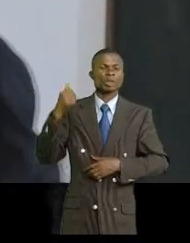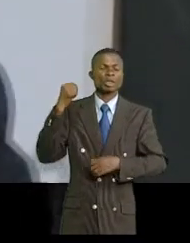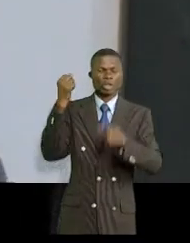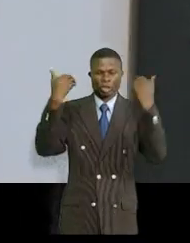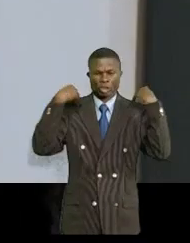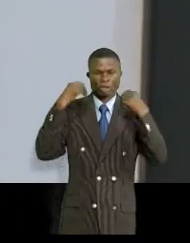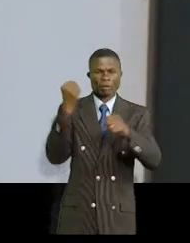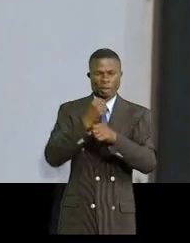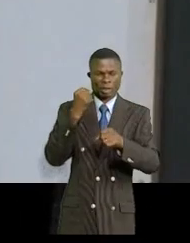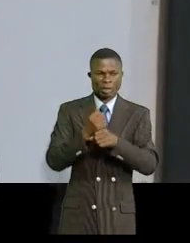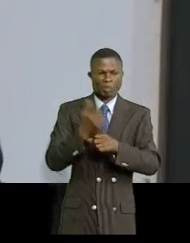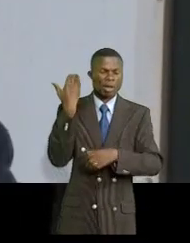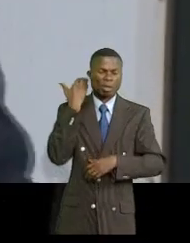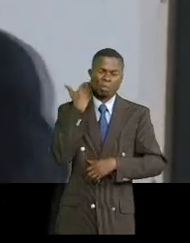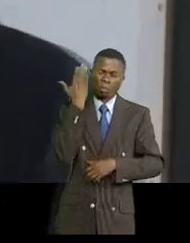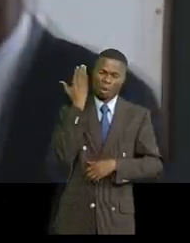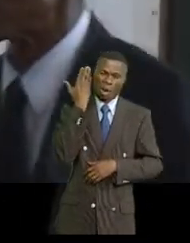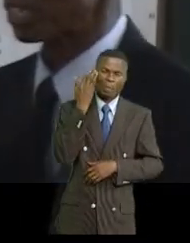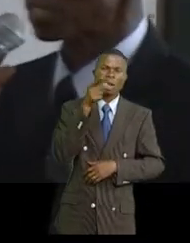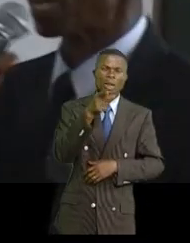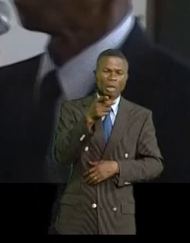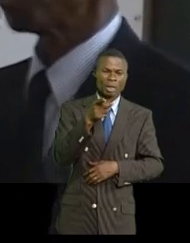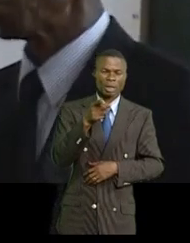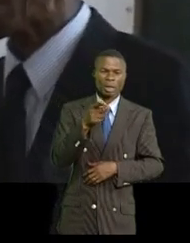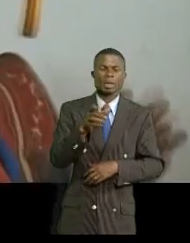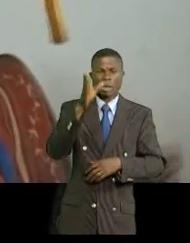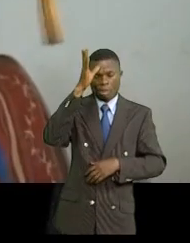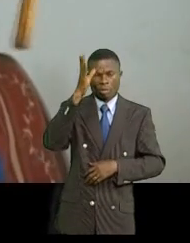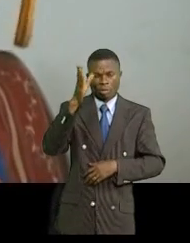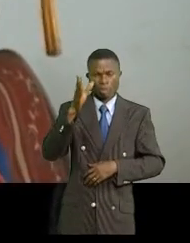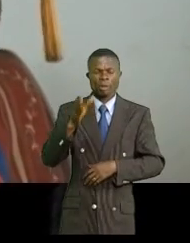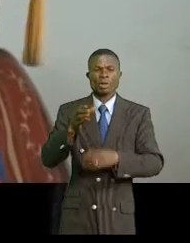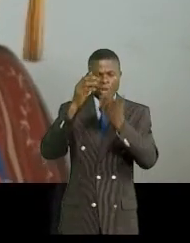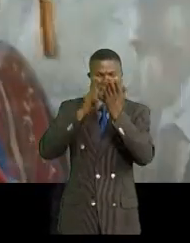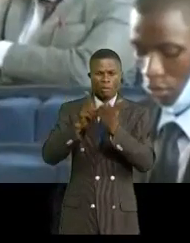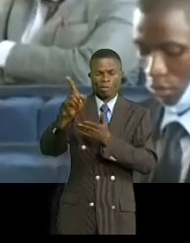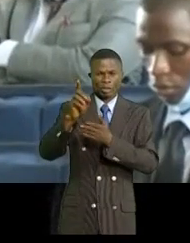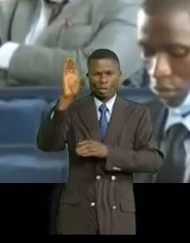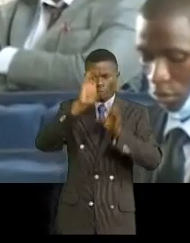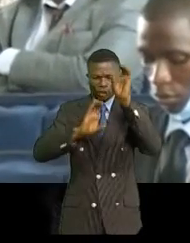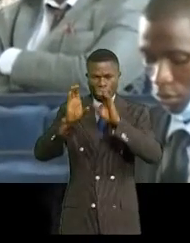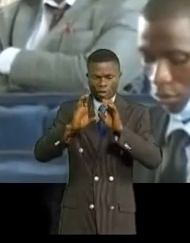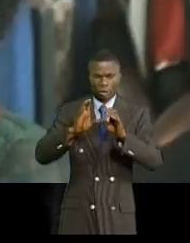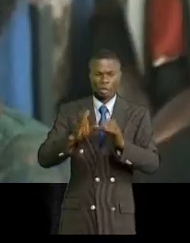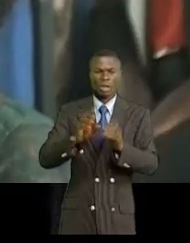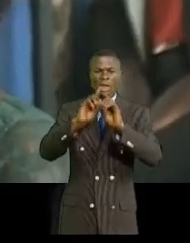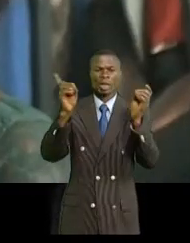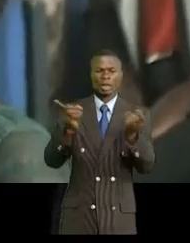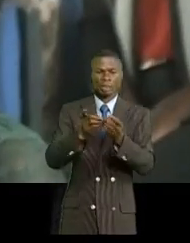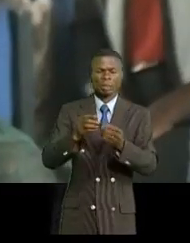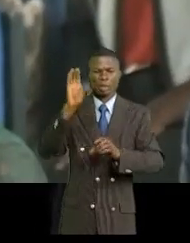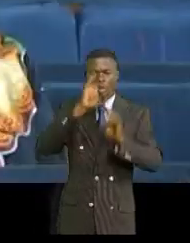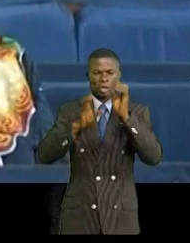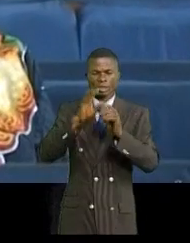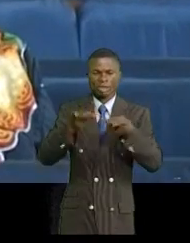travaux, Augustin Akatumbila Luganga, de la faculté de sciences de l'université de Kinshasa, département des sciences de l'environnement,